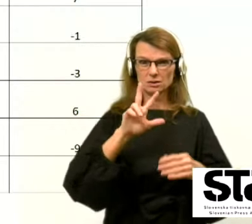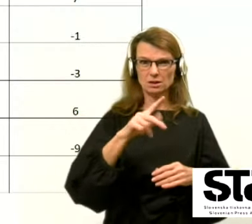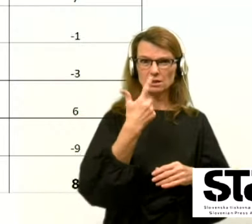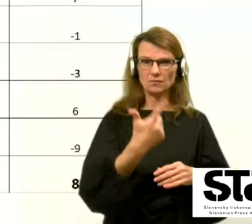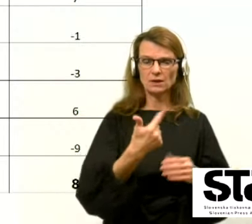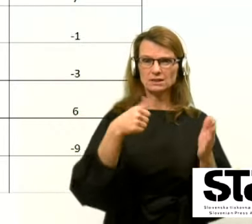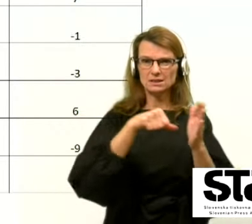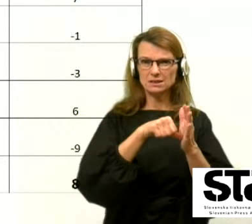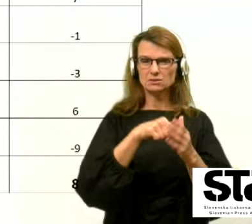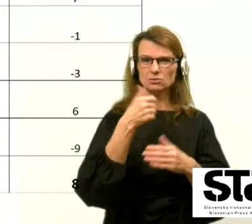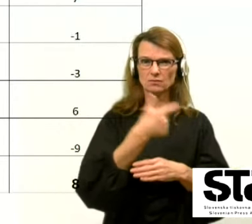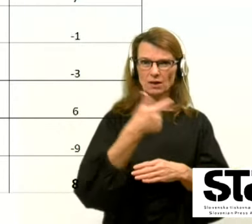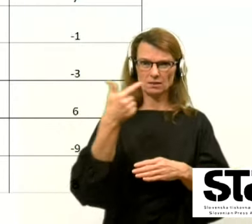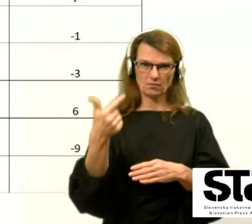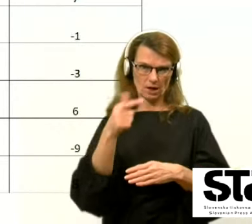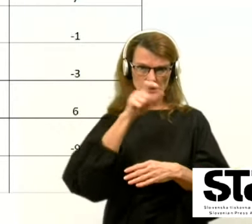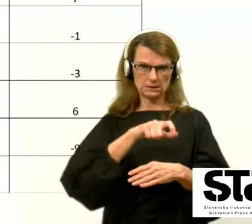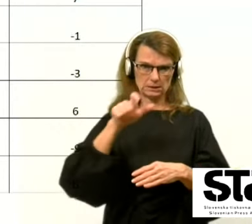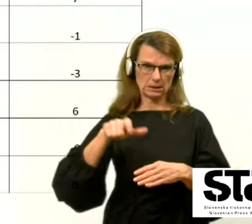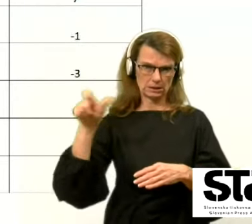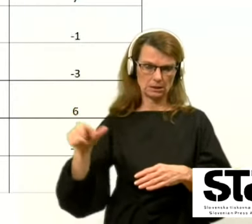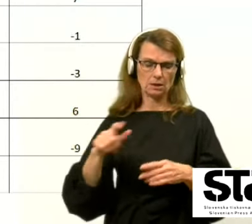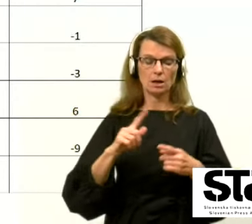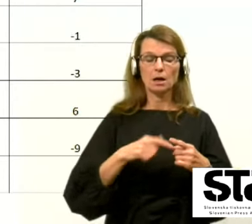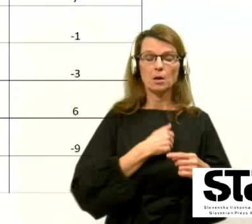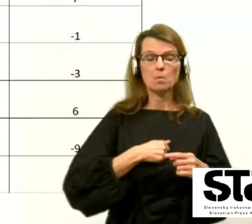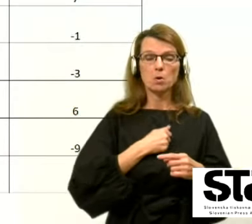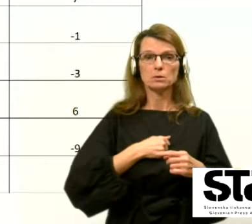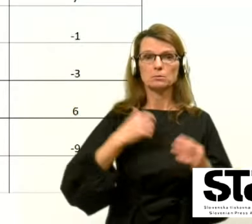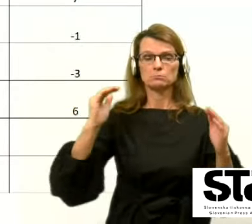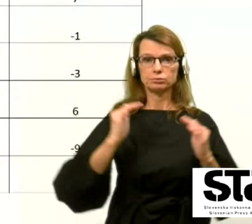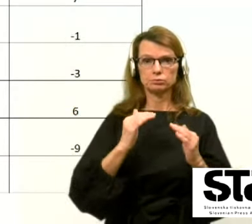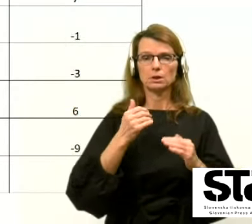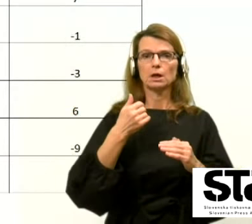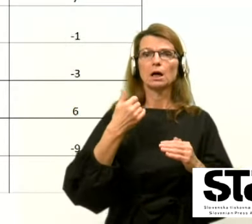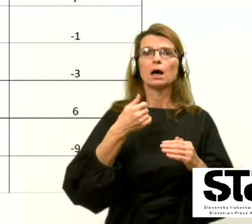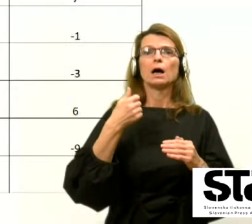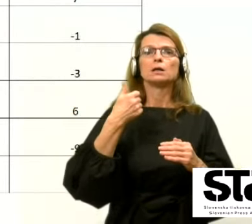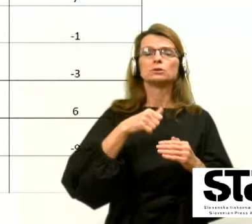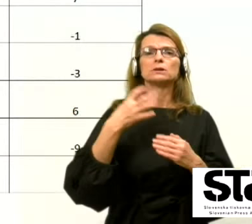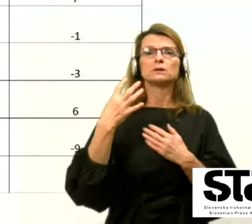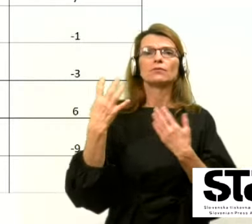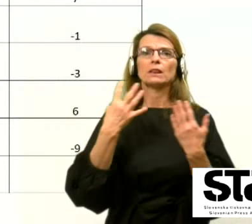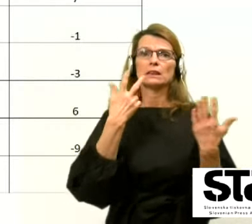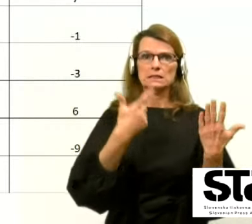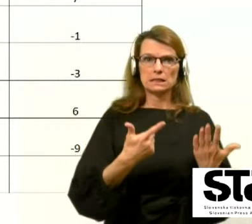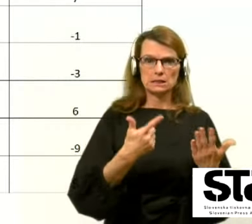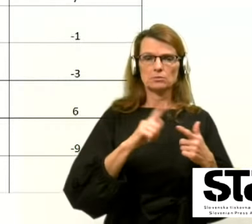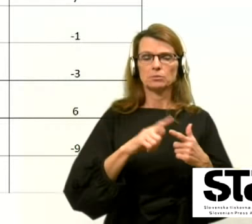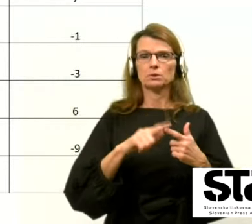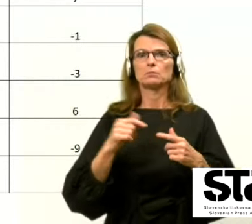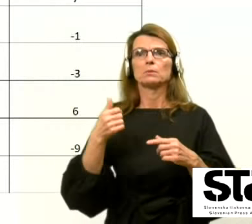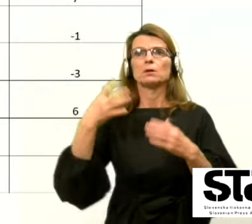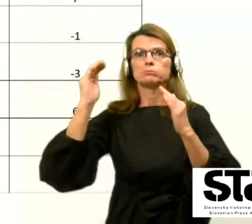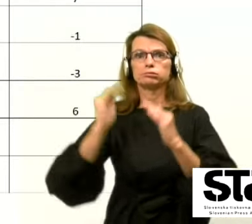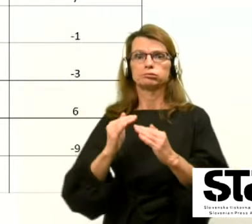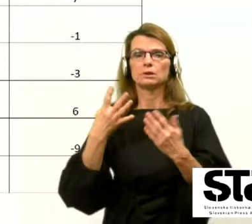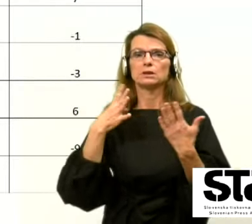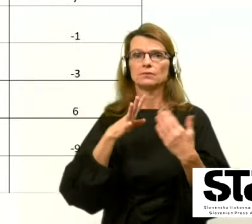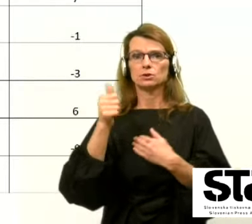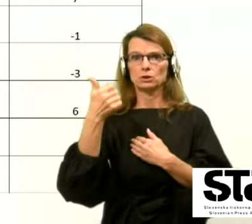s 1022 bolniki, potem je padlo na 970, se spustilo potem na 940